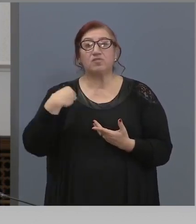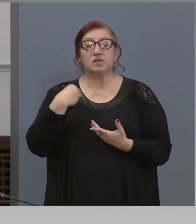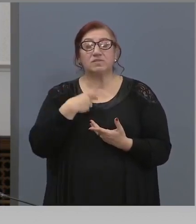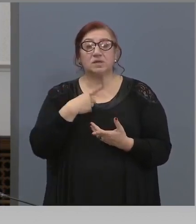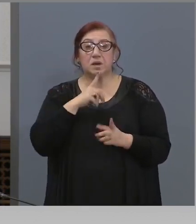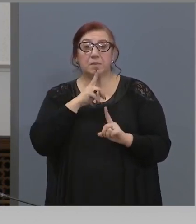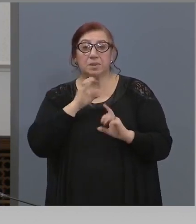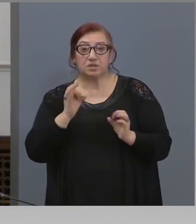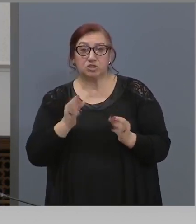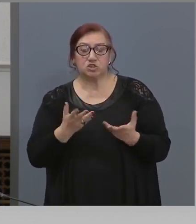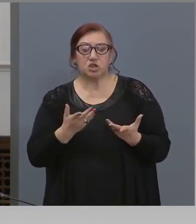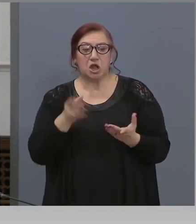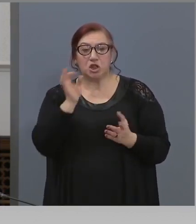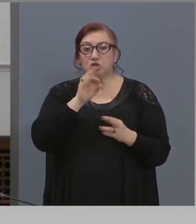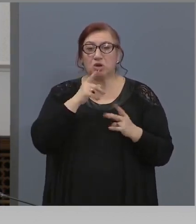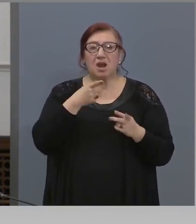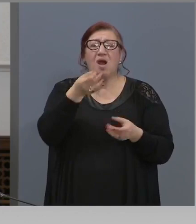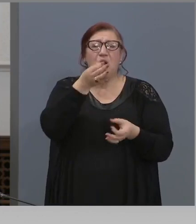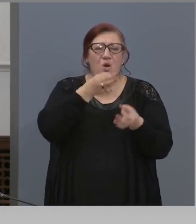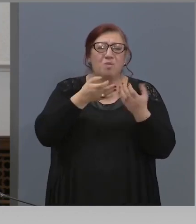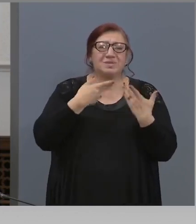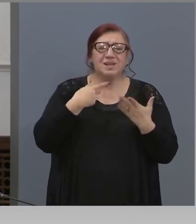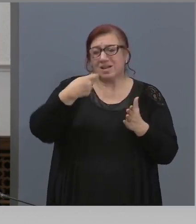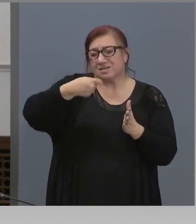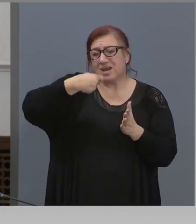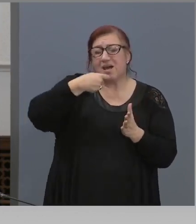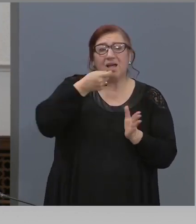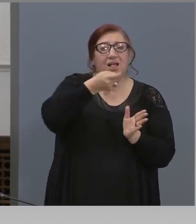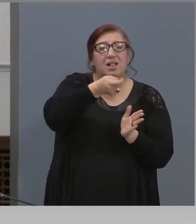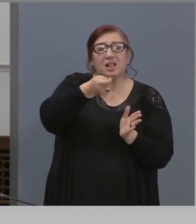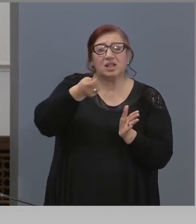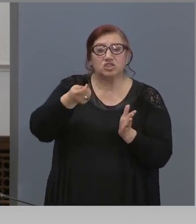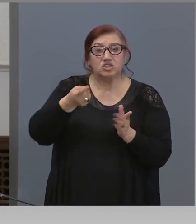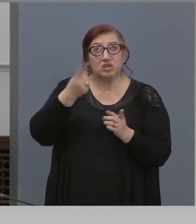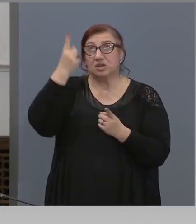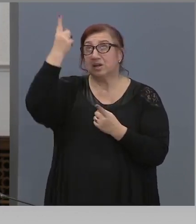обяснете на хората за лъжичката колко е свещена.